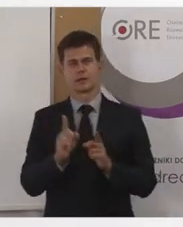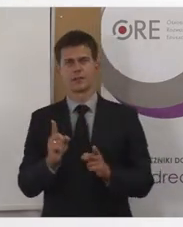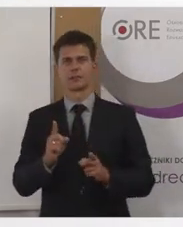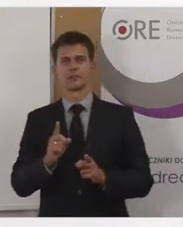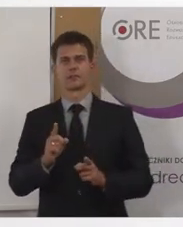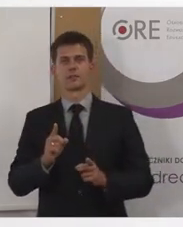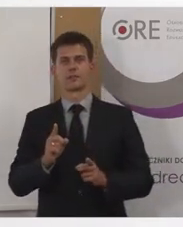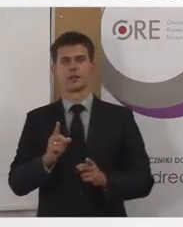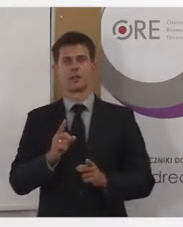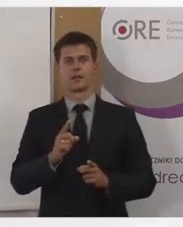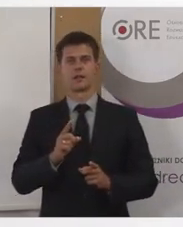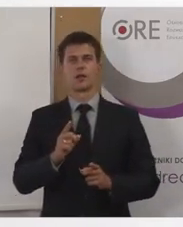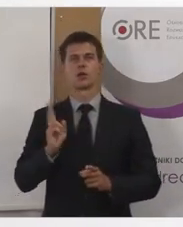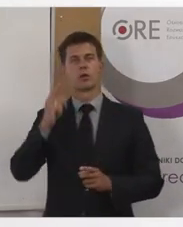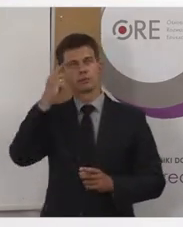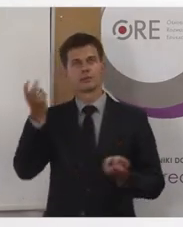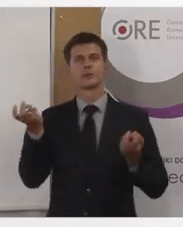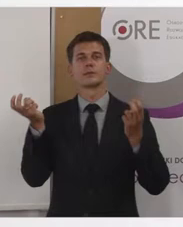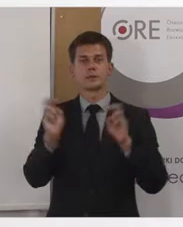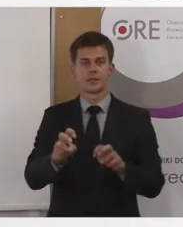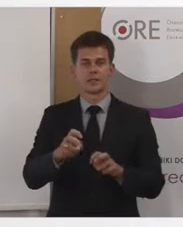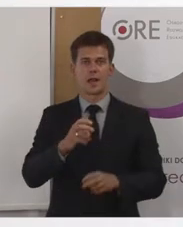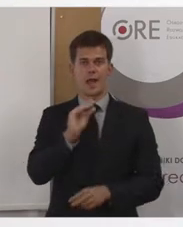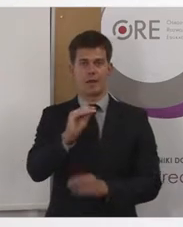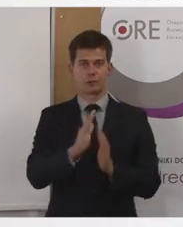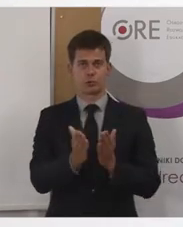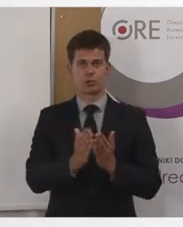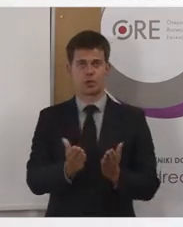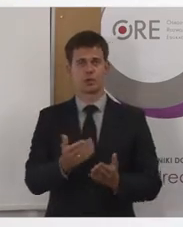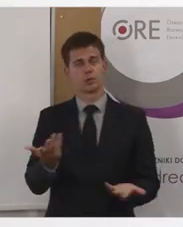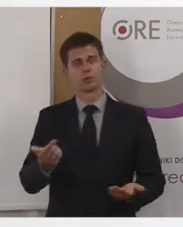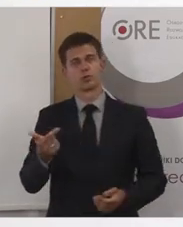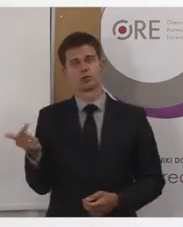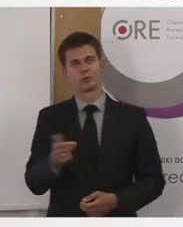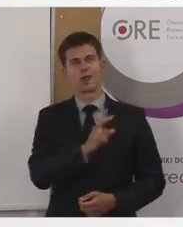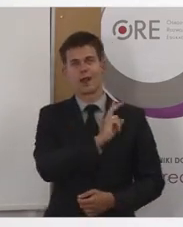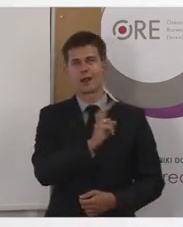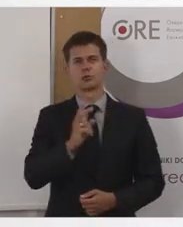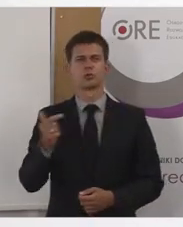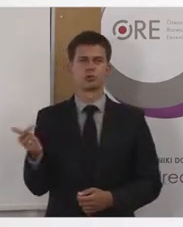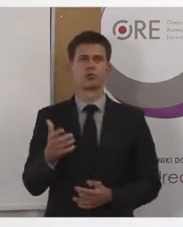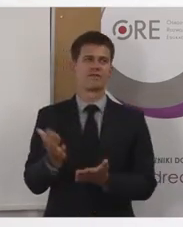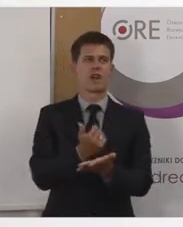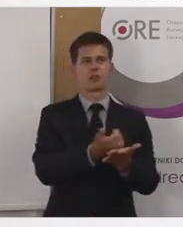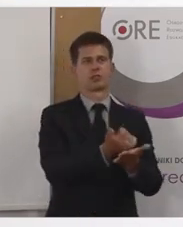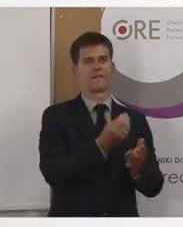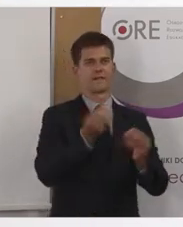samym inicjatorom e-podręcznika zależy na tym, żeby oczywiście z niego korzystać i to w jak najszerszym